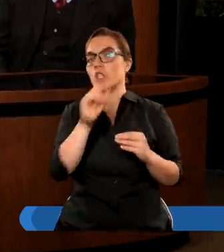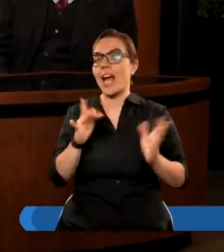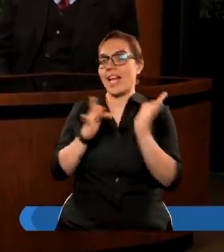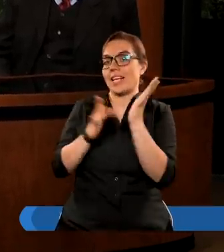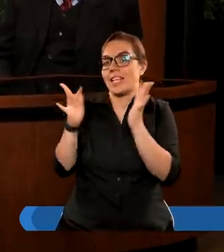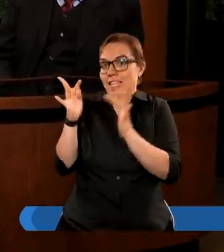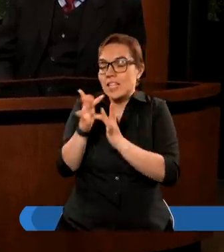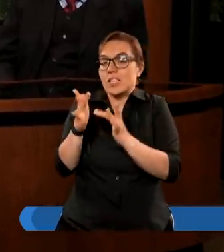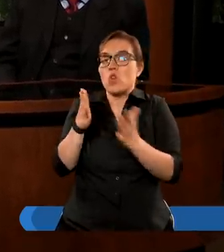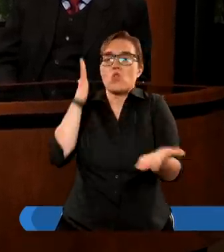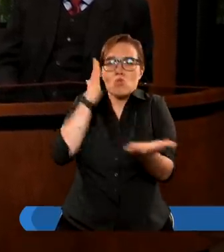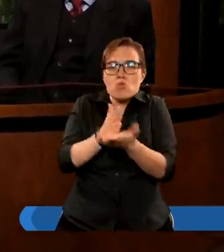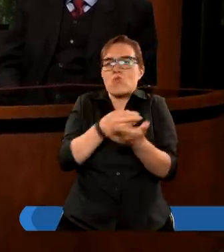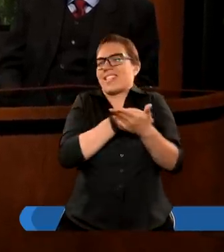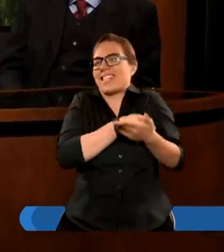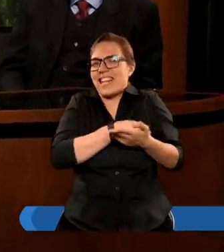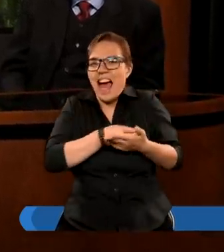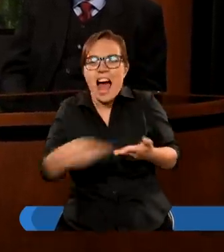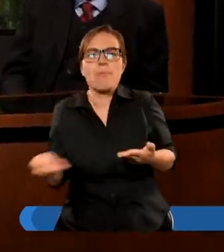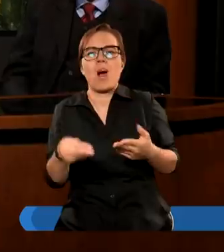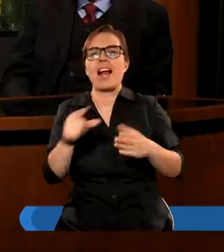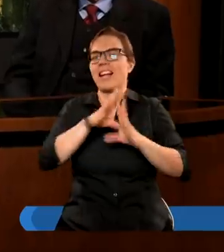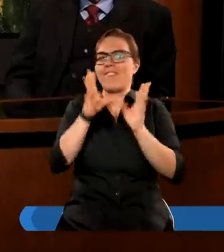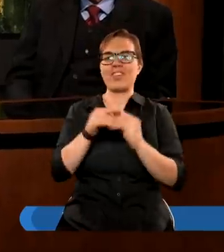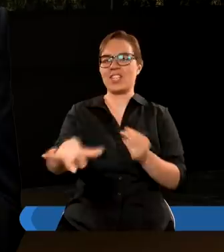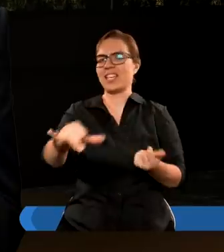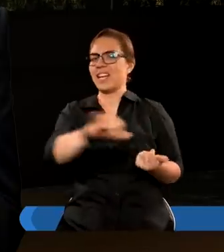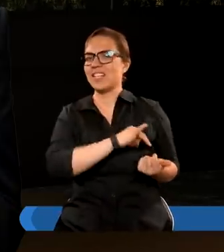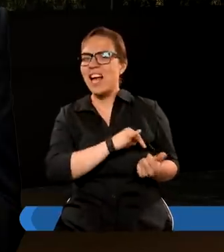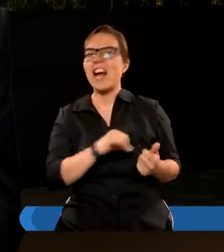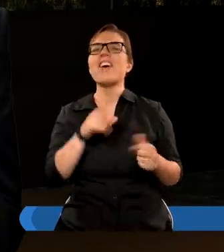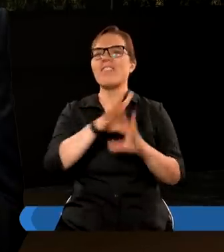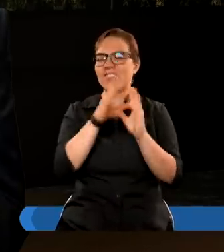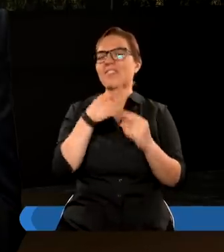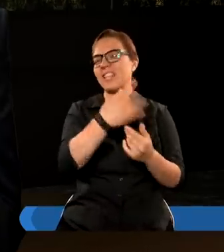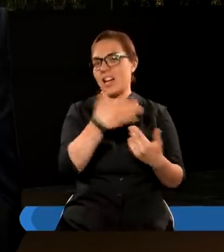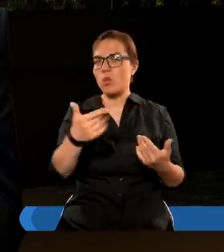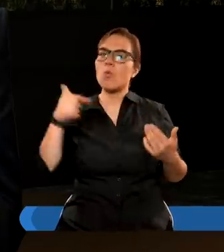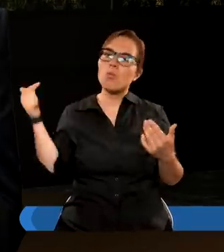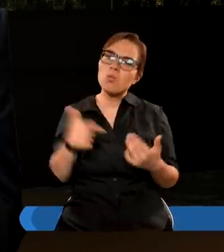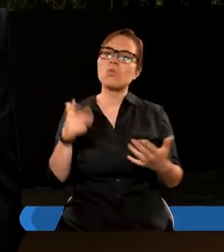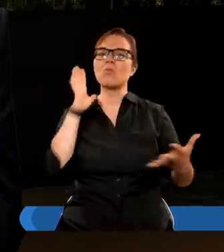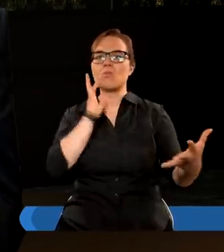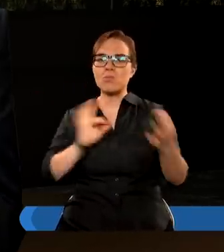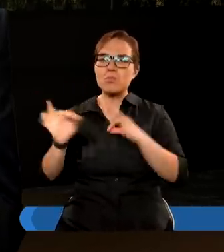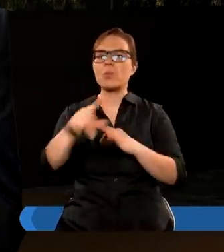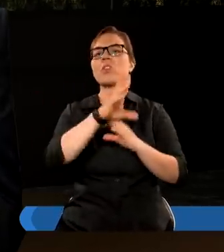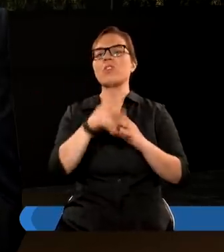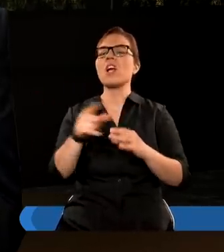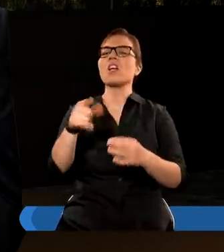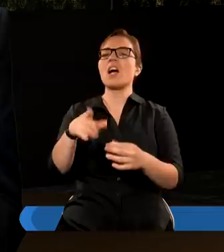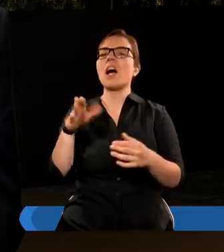Jezus już zapłacił za wszystkie grzechy. I że owszem, wszyscy z jednej strony muszą dowiedzieć się, że potrzebują